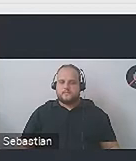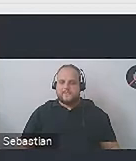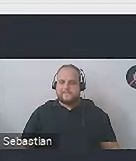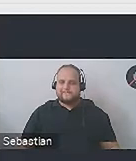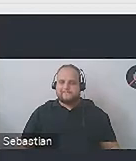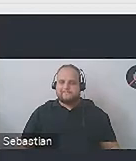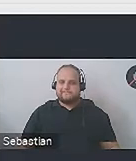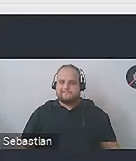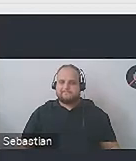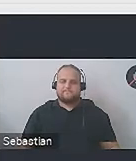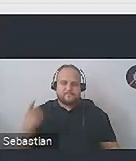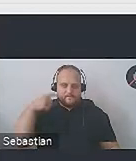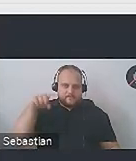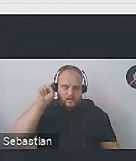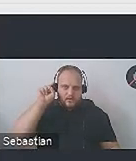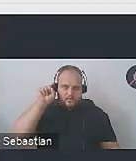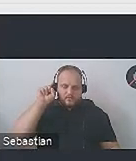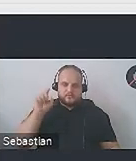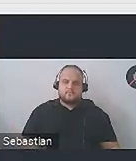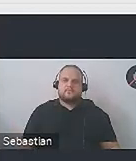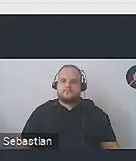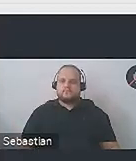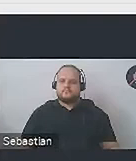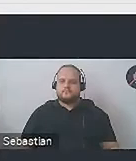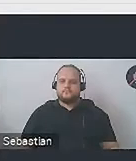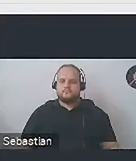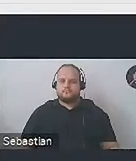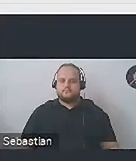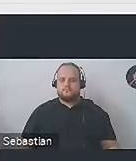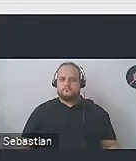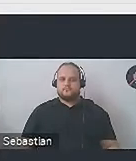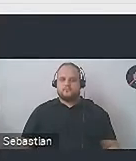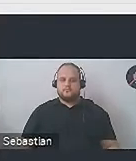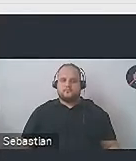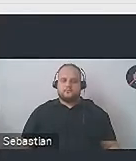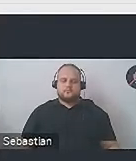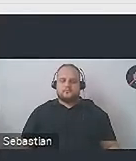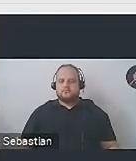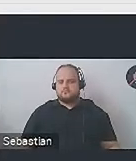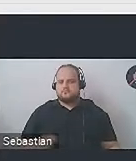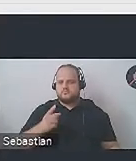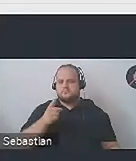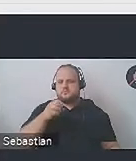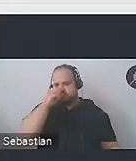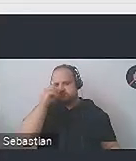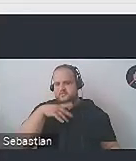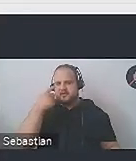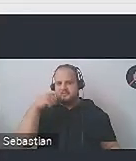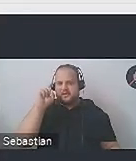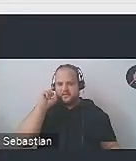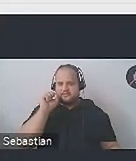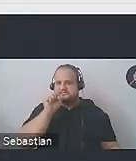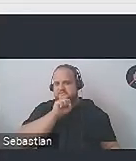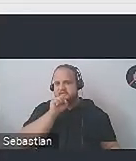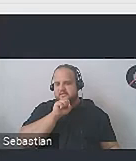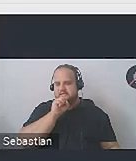Jakie mamy? Aparat słuchowy. Też w miarę proste. Super. To jest taki dosyć brzydki aparat słuchowy, taki troszeczkę